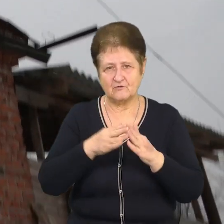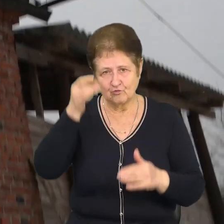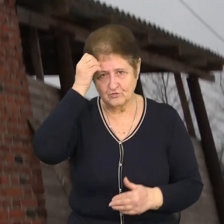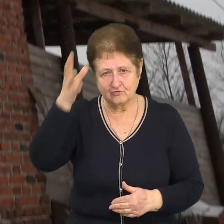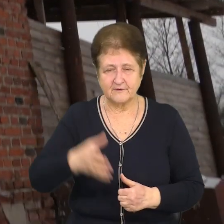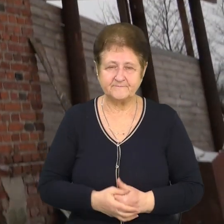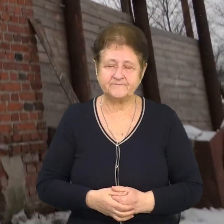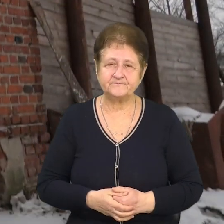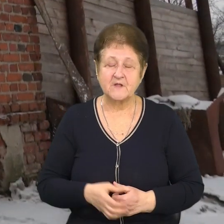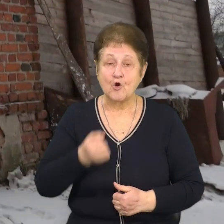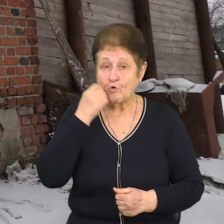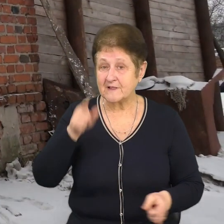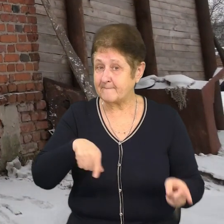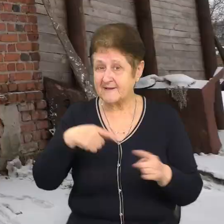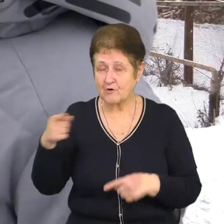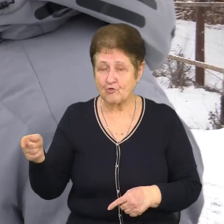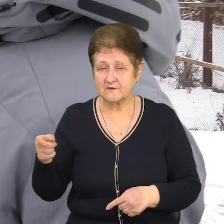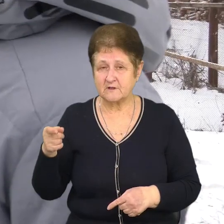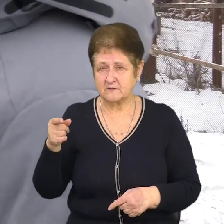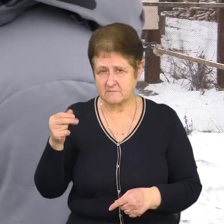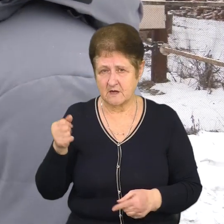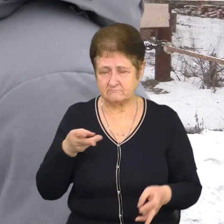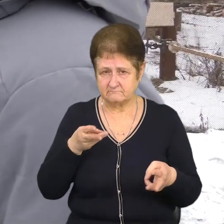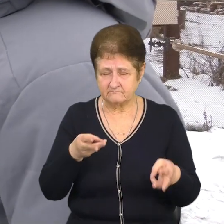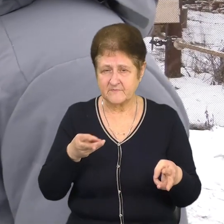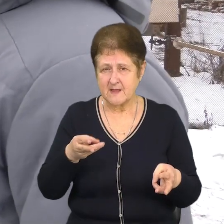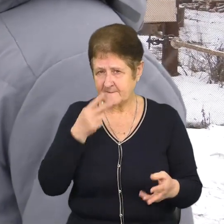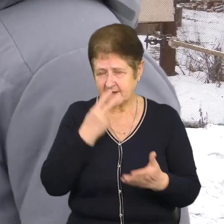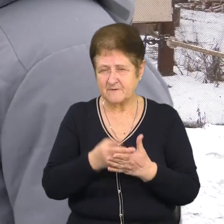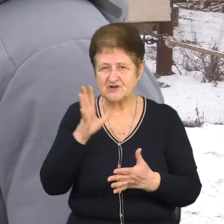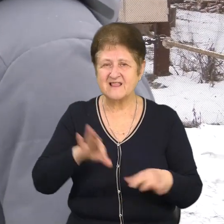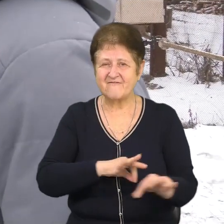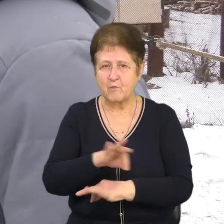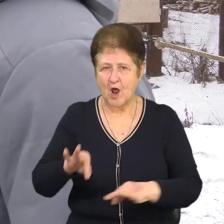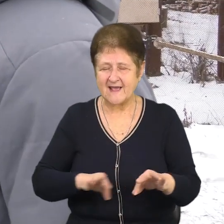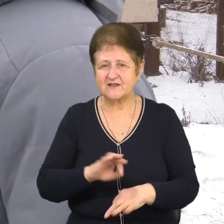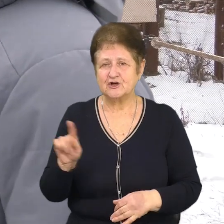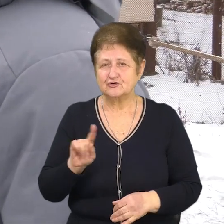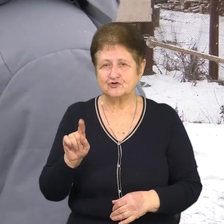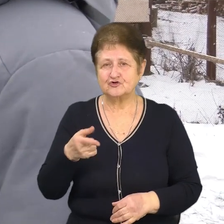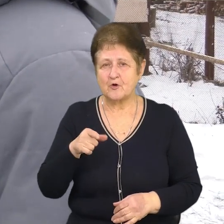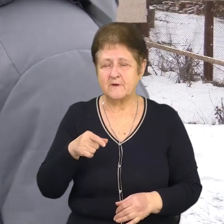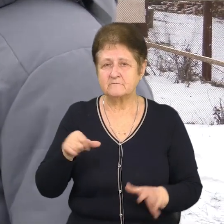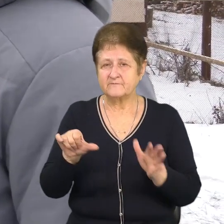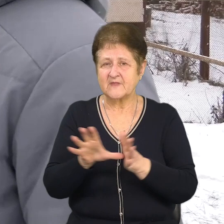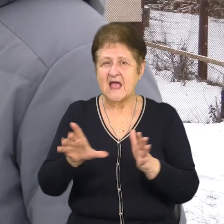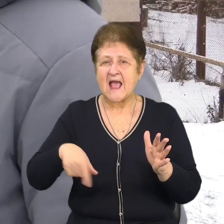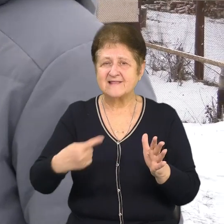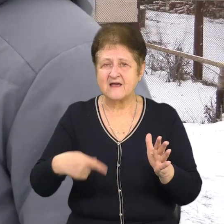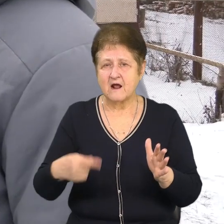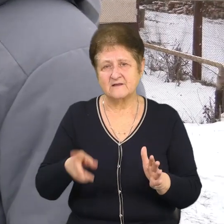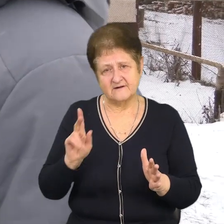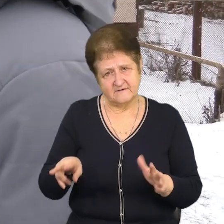Коди ми переходили на дрова, ми зразу проєкти передбачали, щоб генератор тут як альтернатива